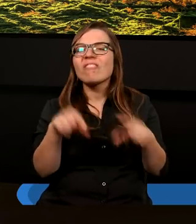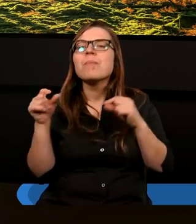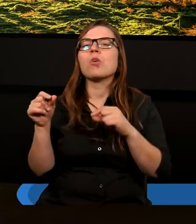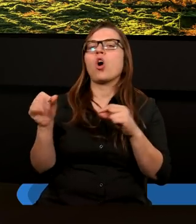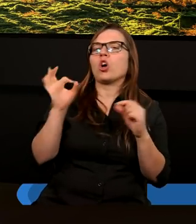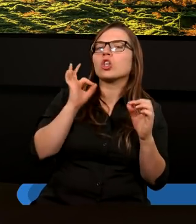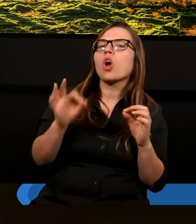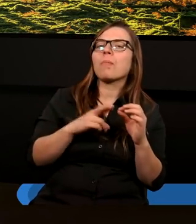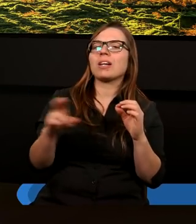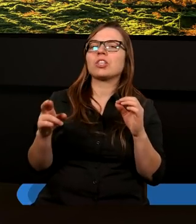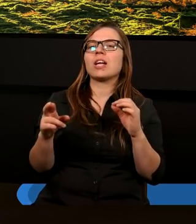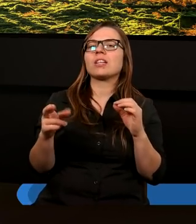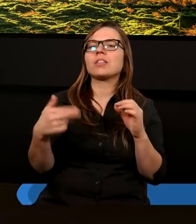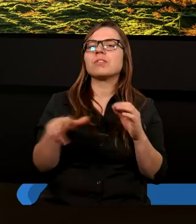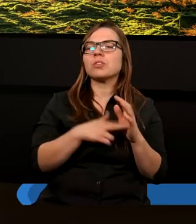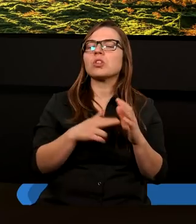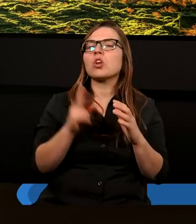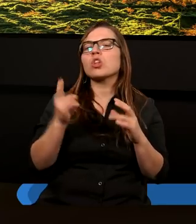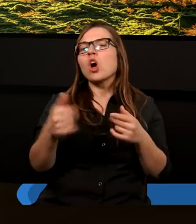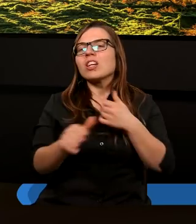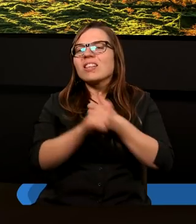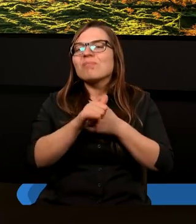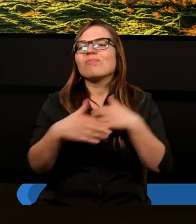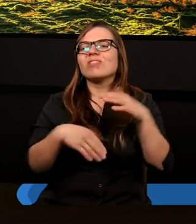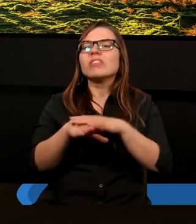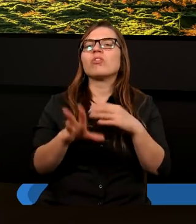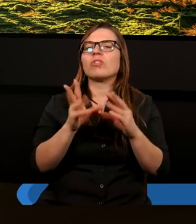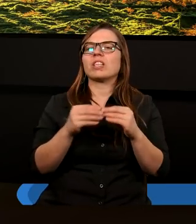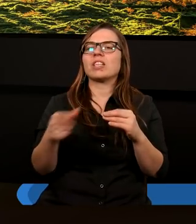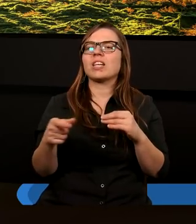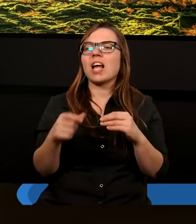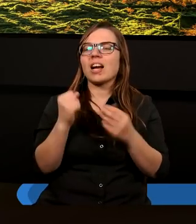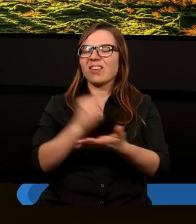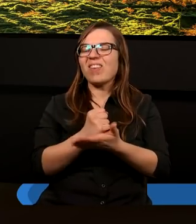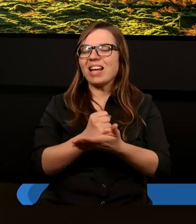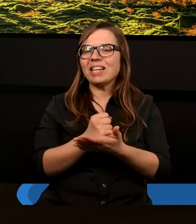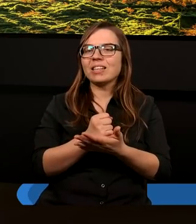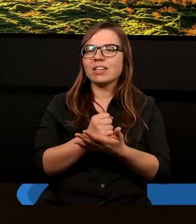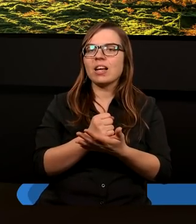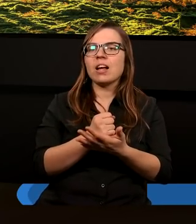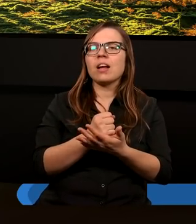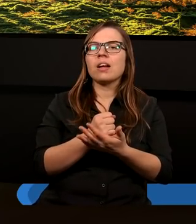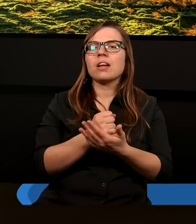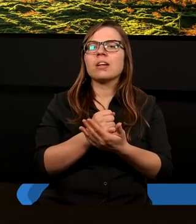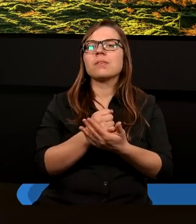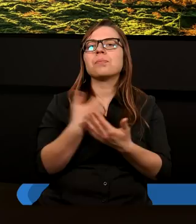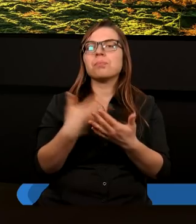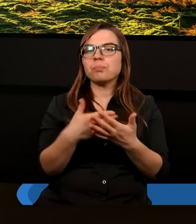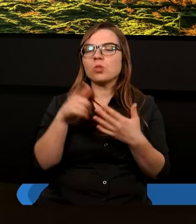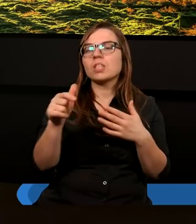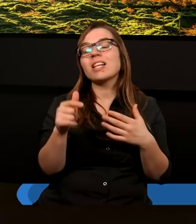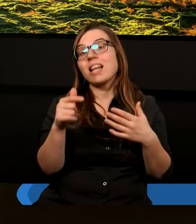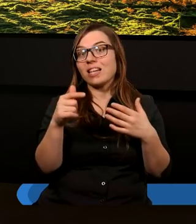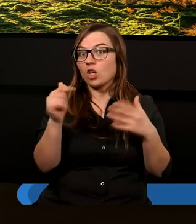zaprzeć do końca tego, skąd się wywodzimy, bo to jest też część tej naszej tożsamości. Tutaj chyba są te, jest to zarzewie